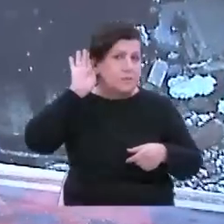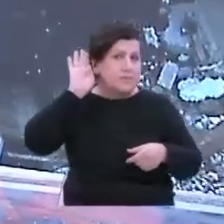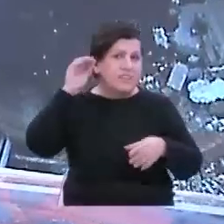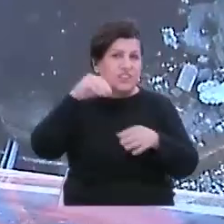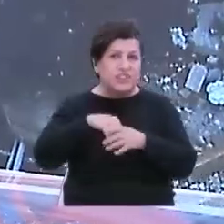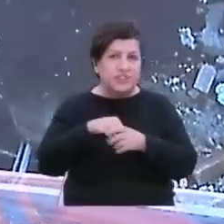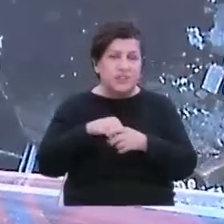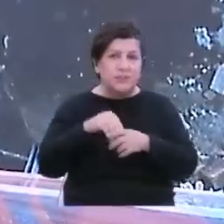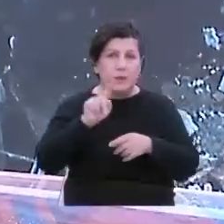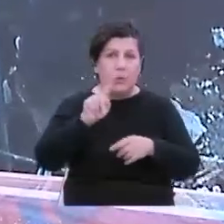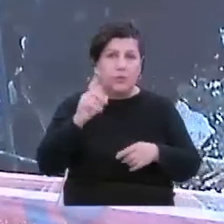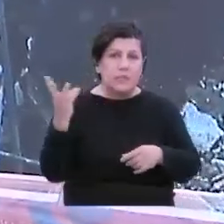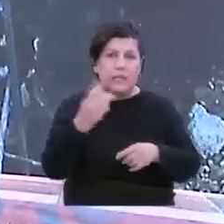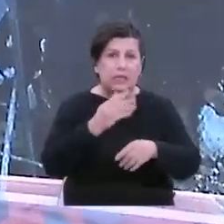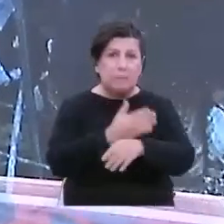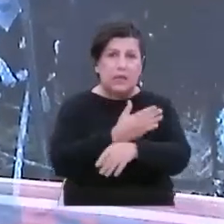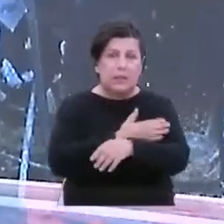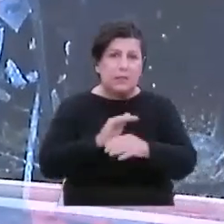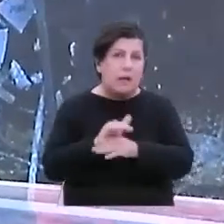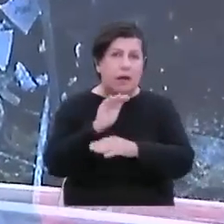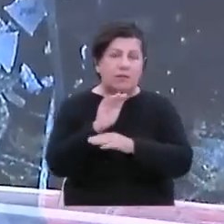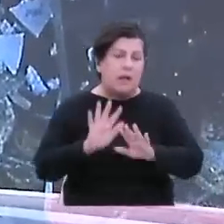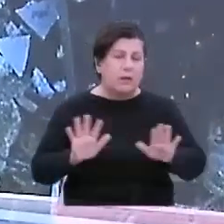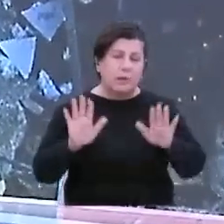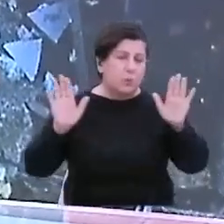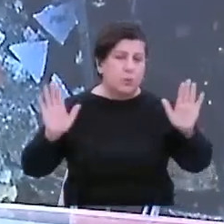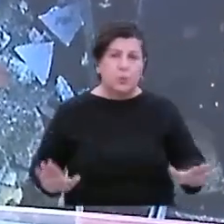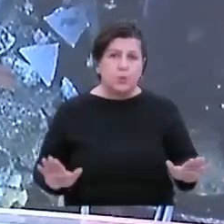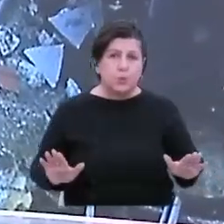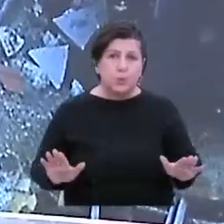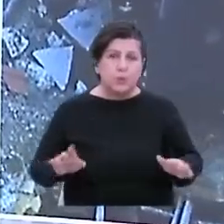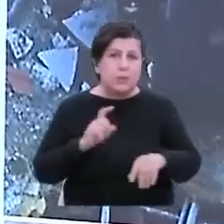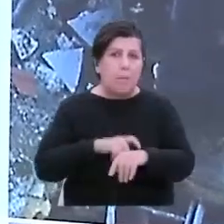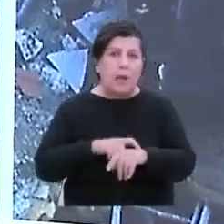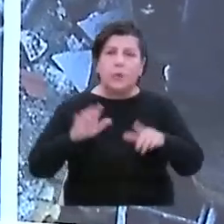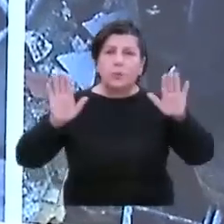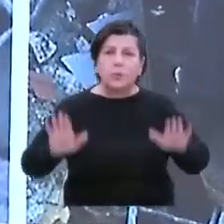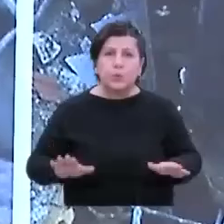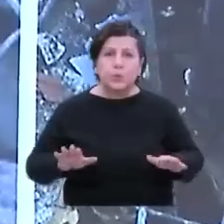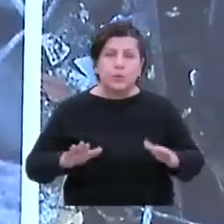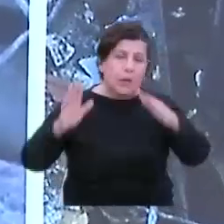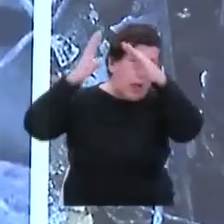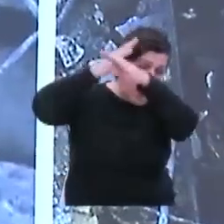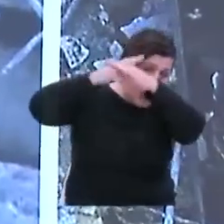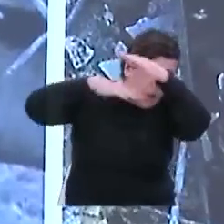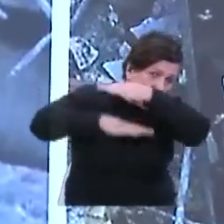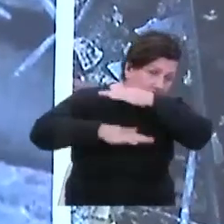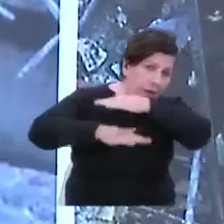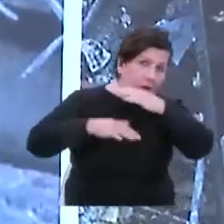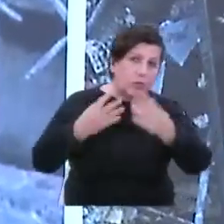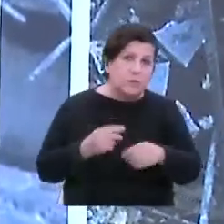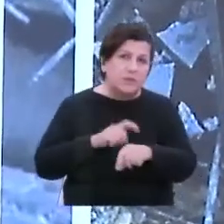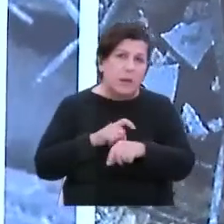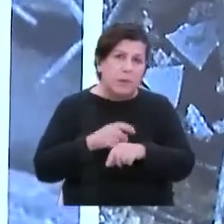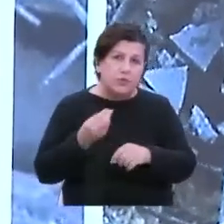ve 10 ilimiz için hayat artık durdu. Zaman durdu. Enkaz altında kalanlar için ise zaman